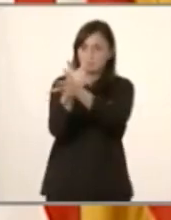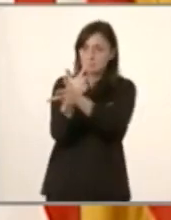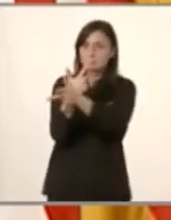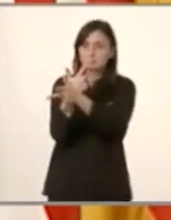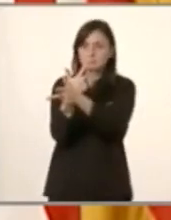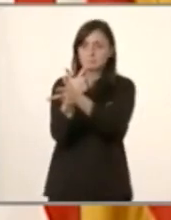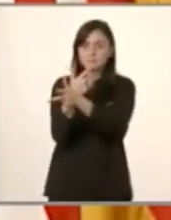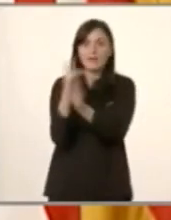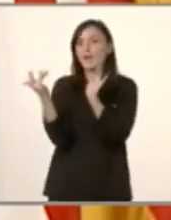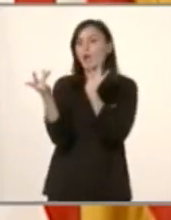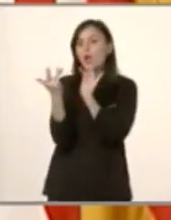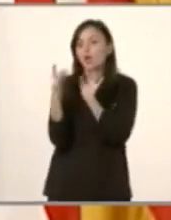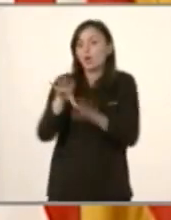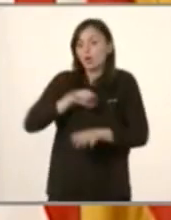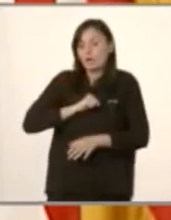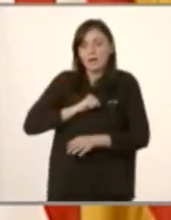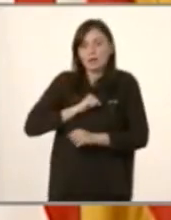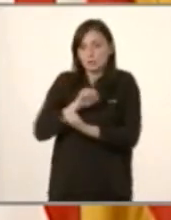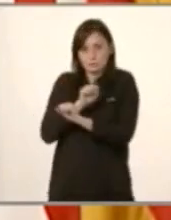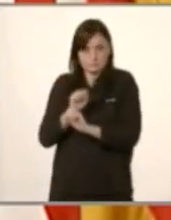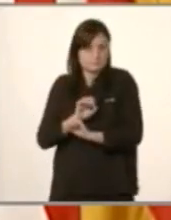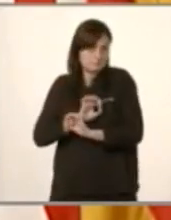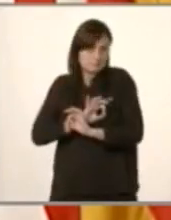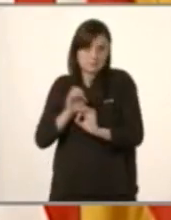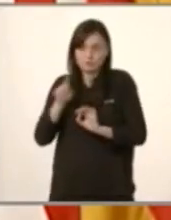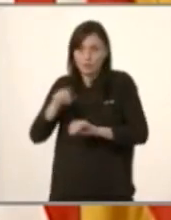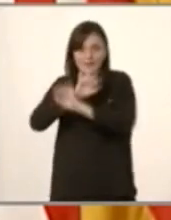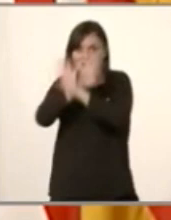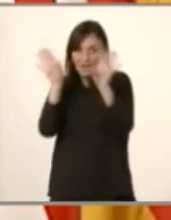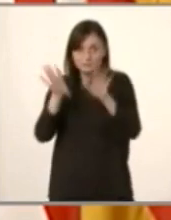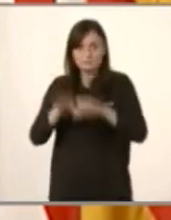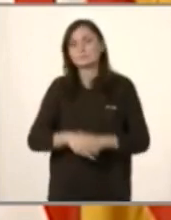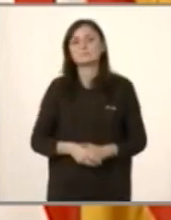videoconferència no se contagia. Això sí que és una certesa que tenim.